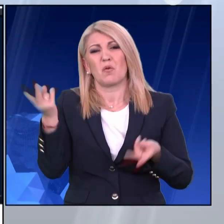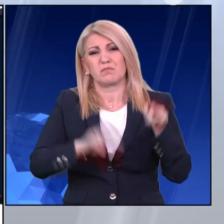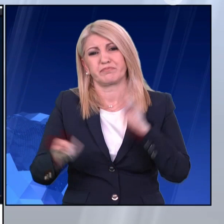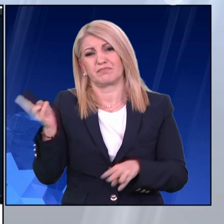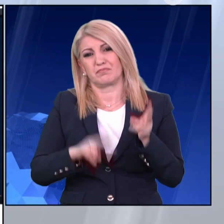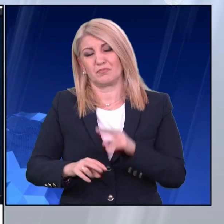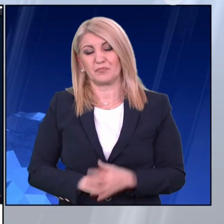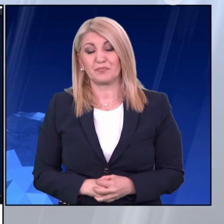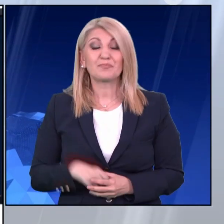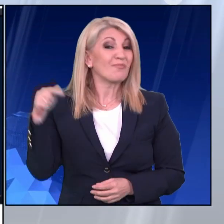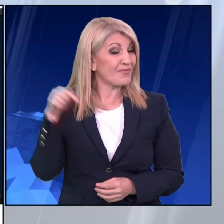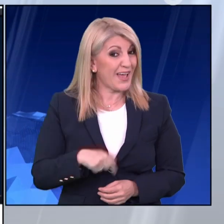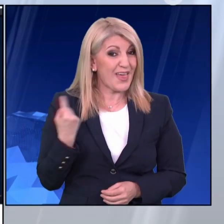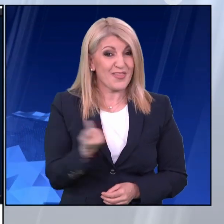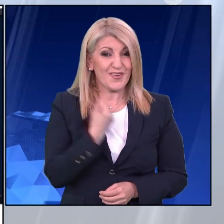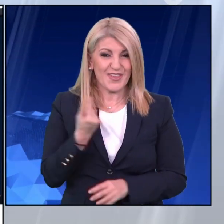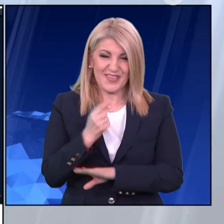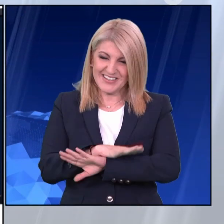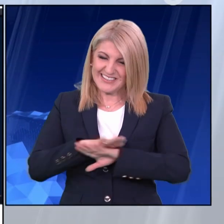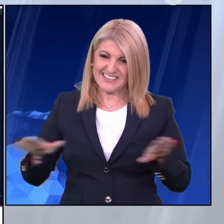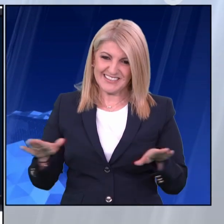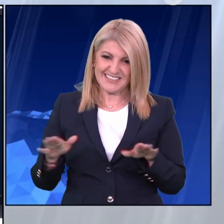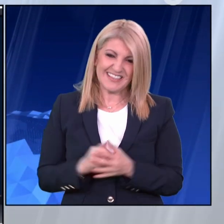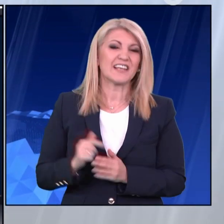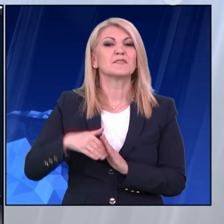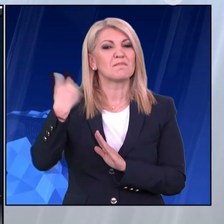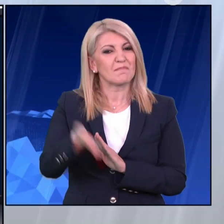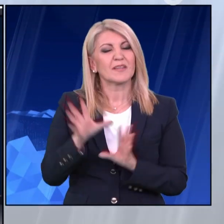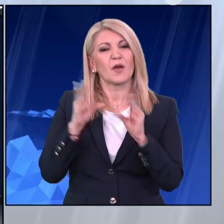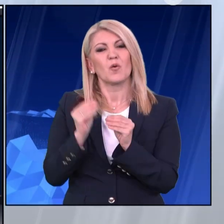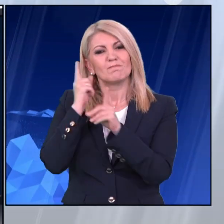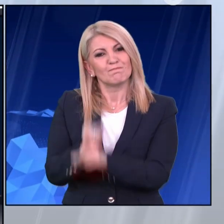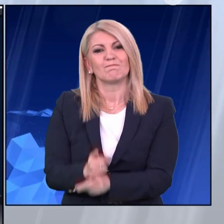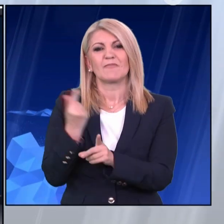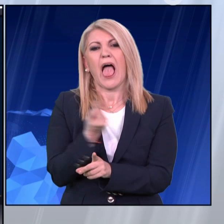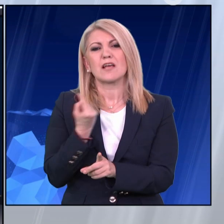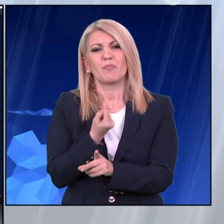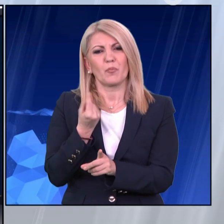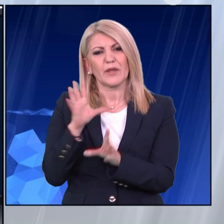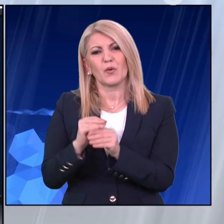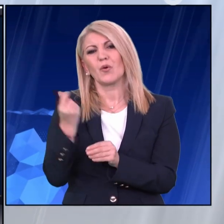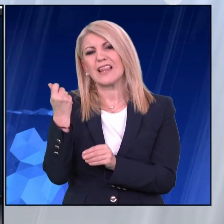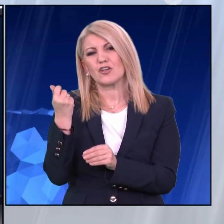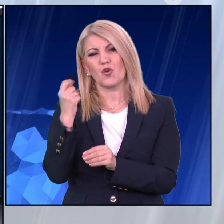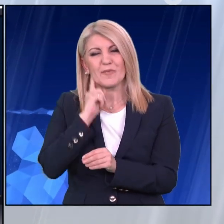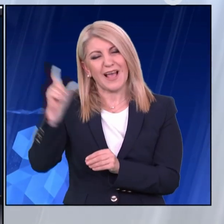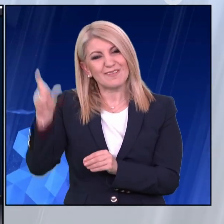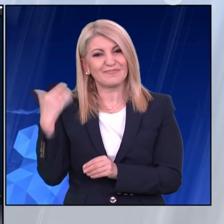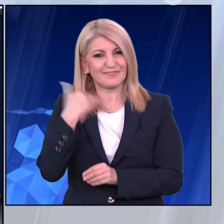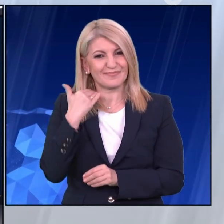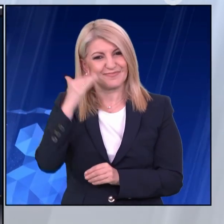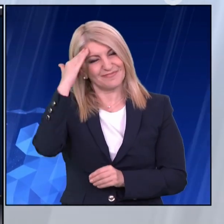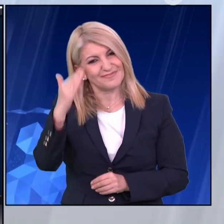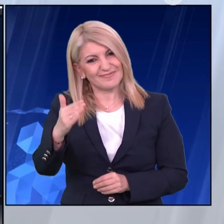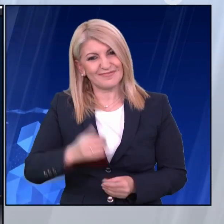Εδώ κυρίες και κύριοι το δελτίο μας στην νοηματική γλώσσα ολοκληρώθηκε. Ακολουθεί η οικονομική σας ενημέρωση από τον Οικονομικό Ταχυδρόμο με την Αθανασία